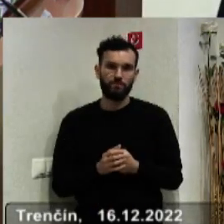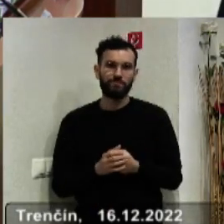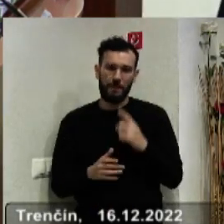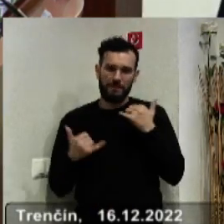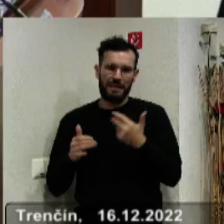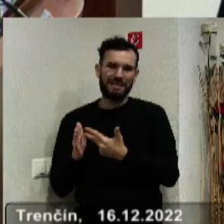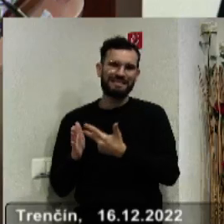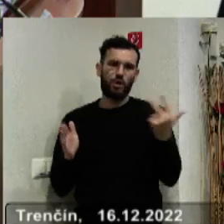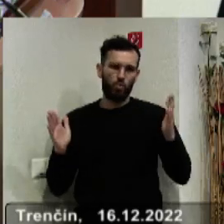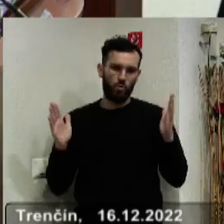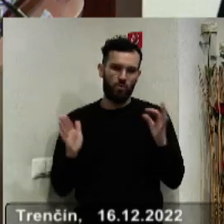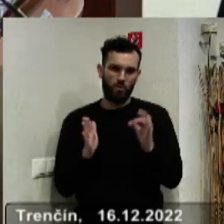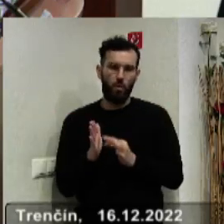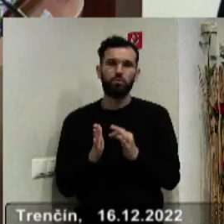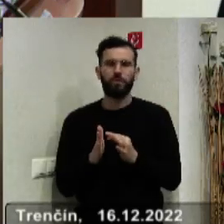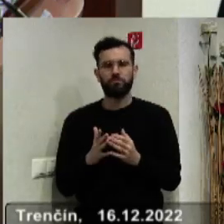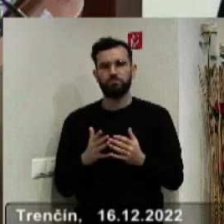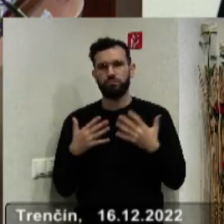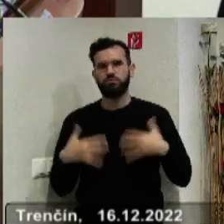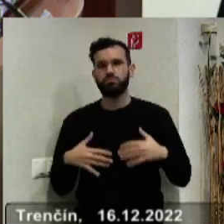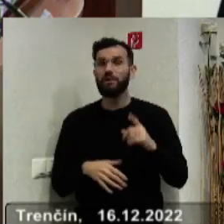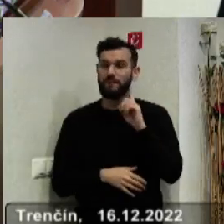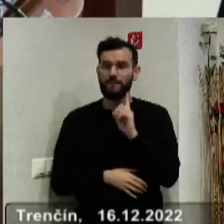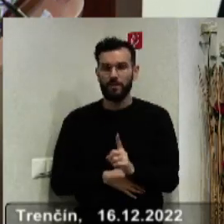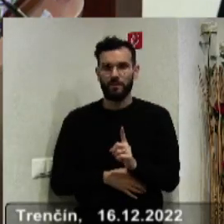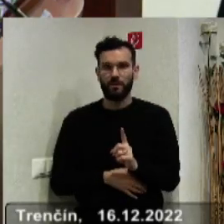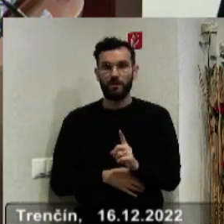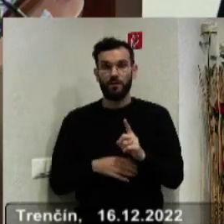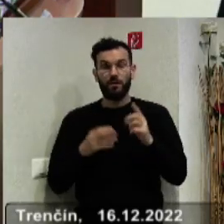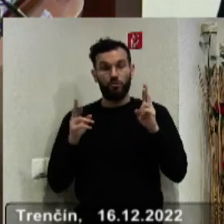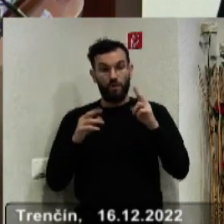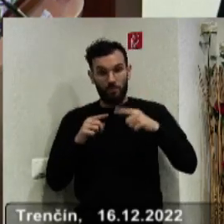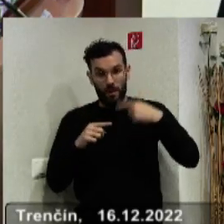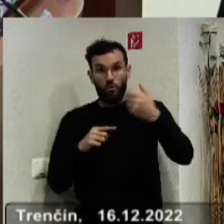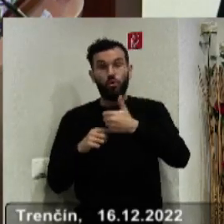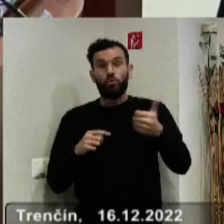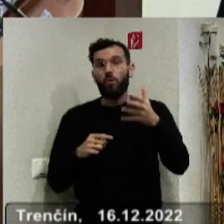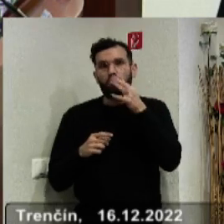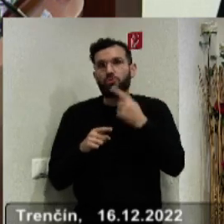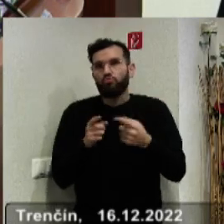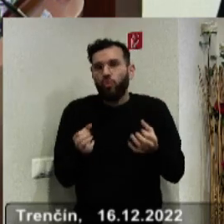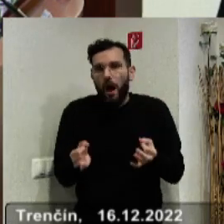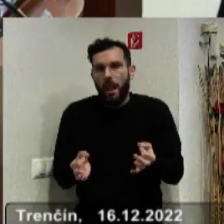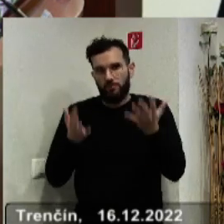roky. A dúfam, že sa teda to bude, začne v budúceho roka aj zlepšovať.